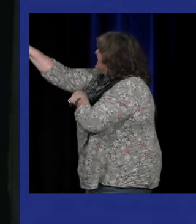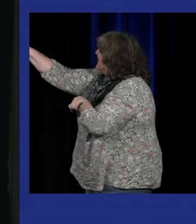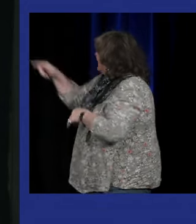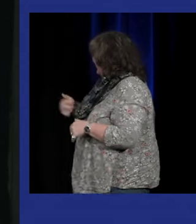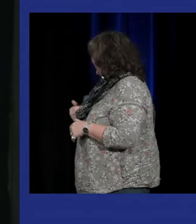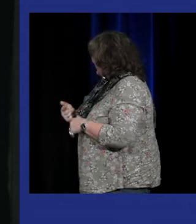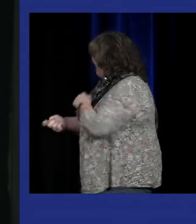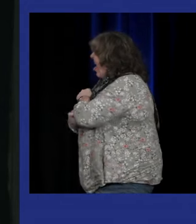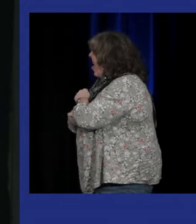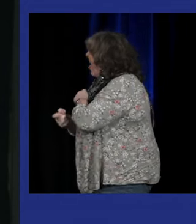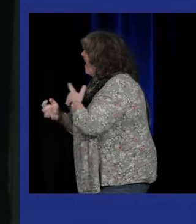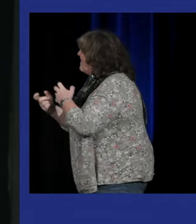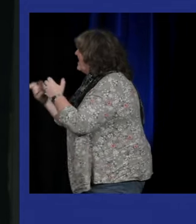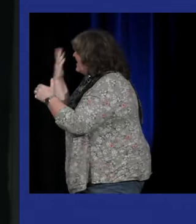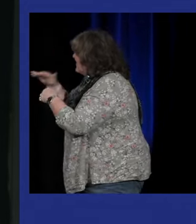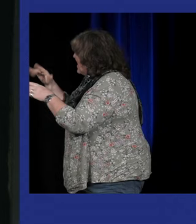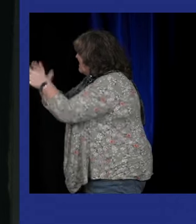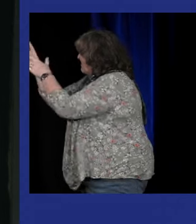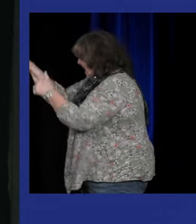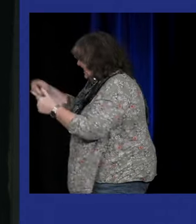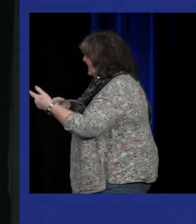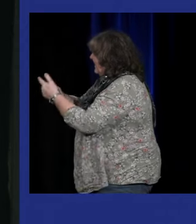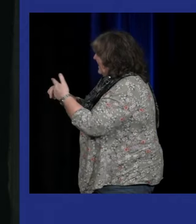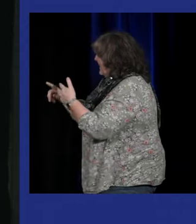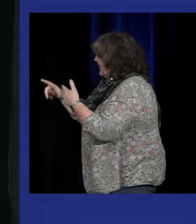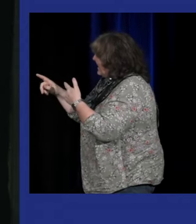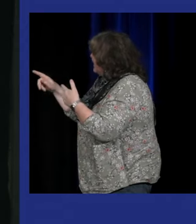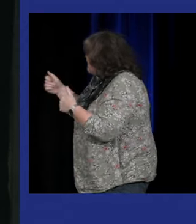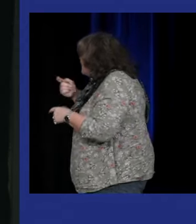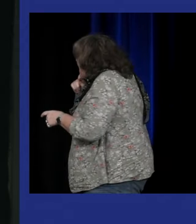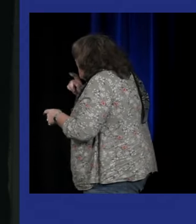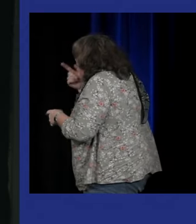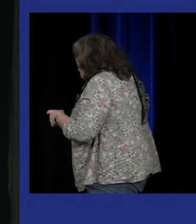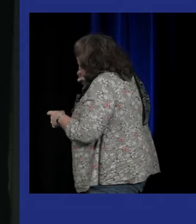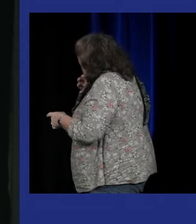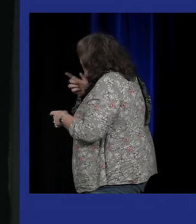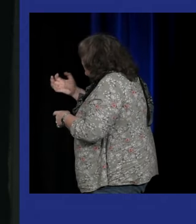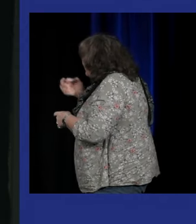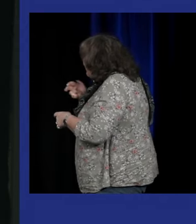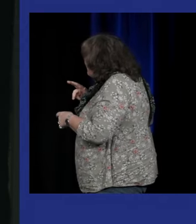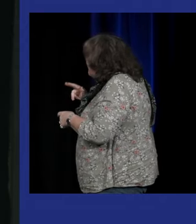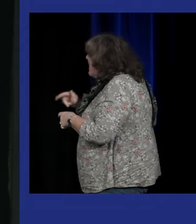parliez de j'aimerais bien revoir cette image là quelle image